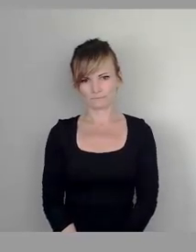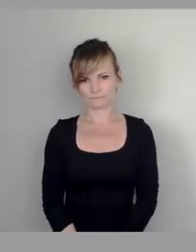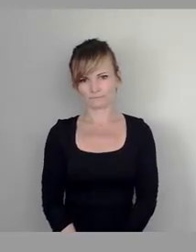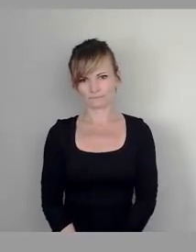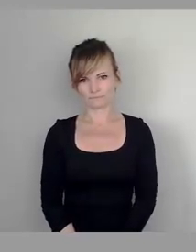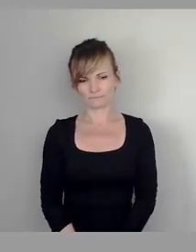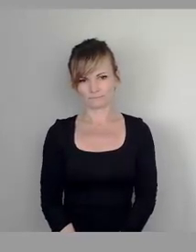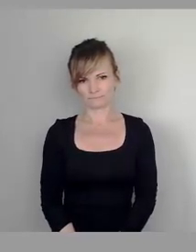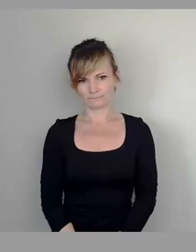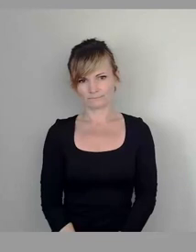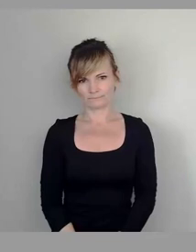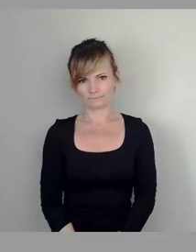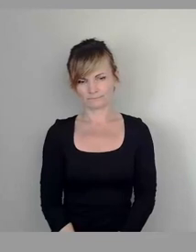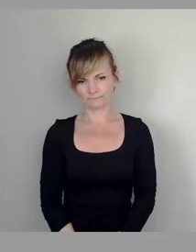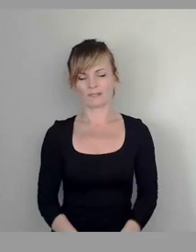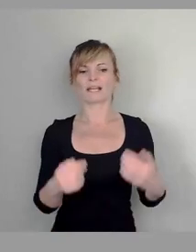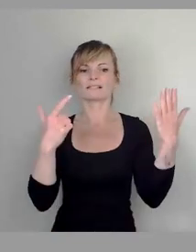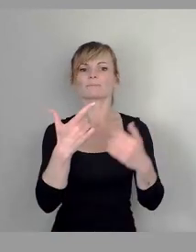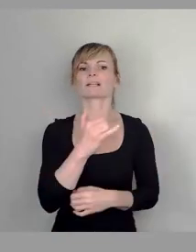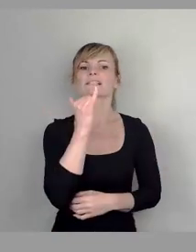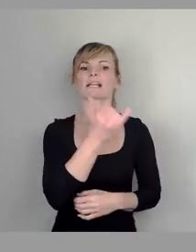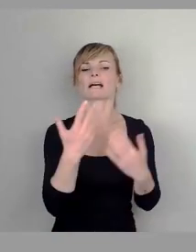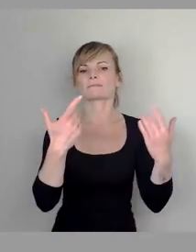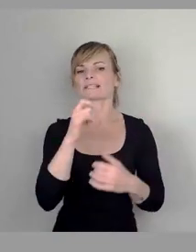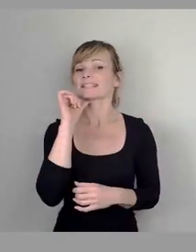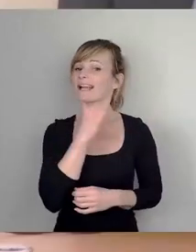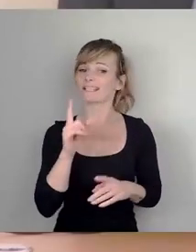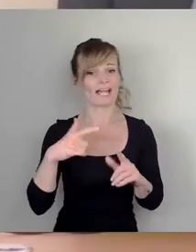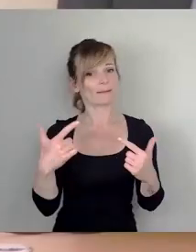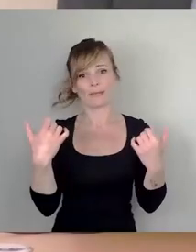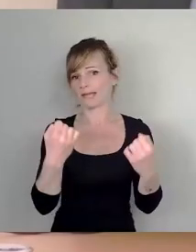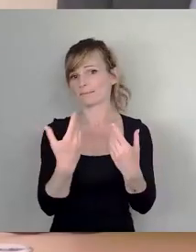Das hätte jetzt mit 27 Jahren, 28 Jahren, keine Mehrheit.